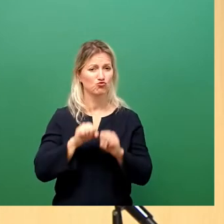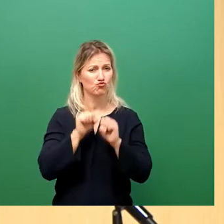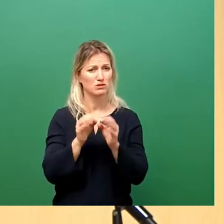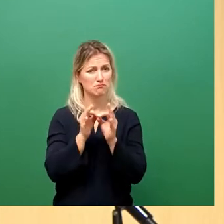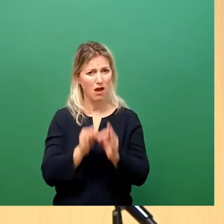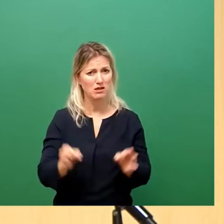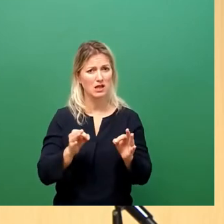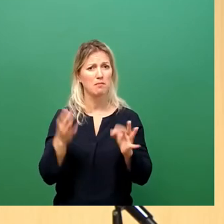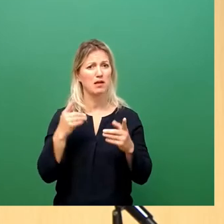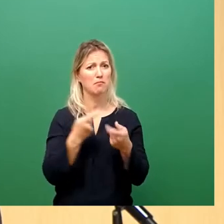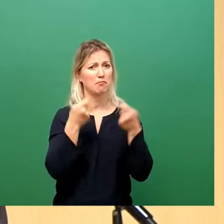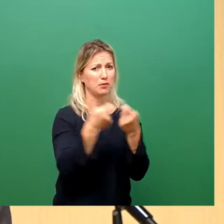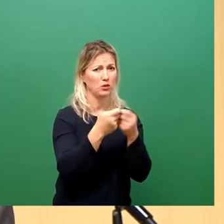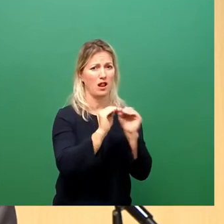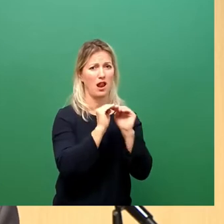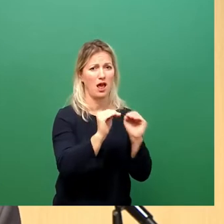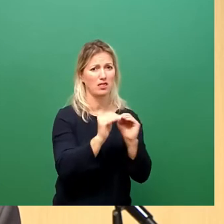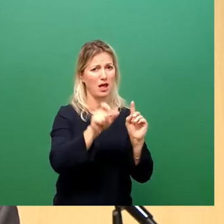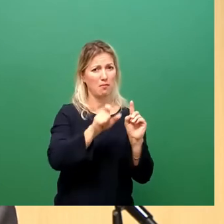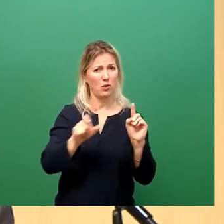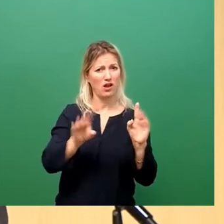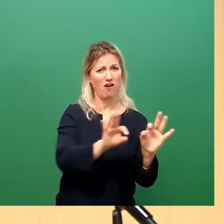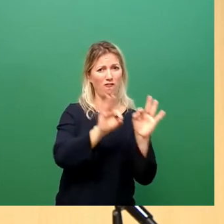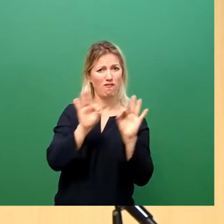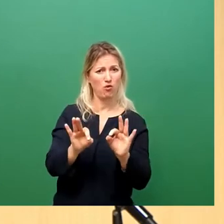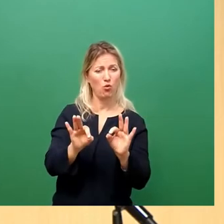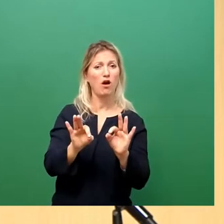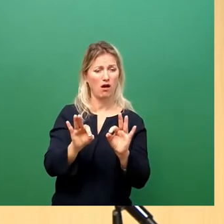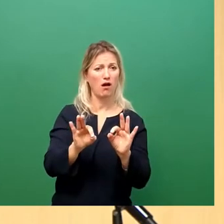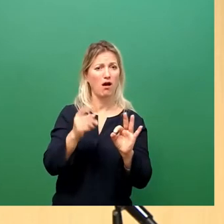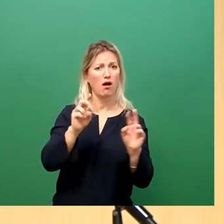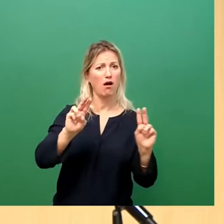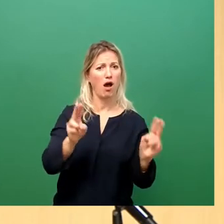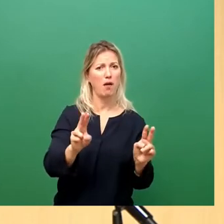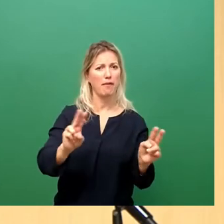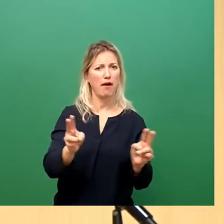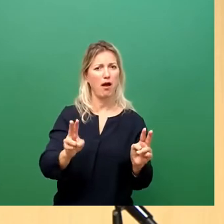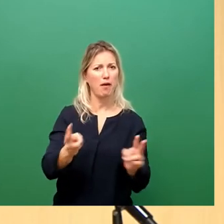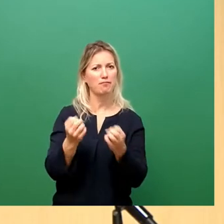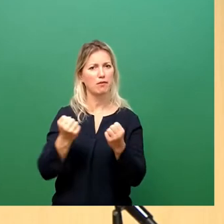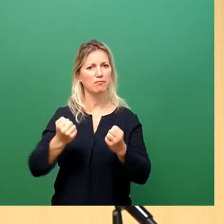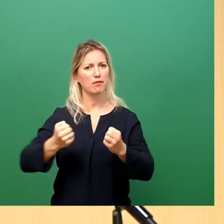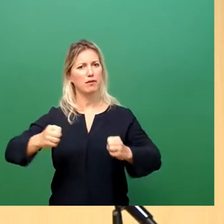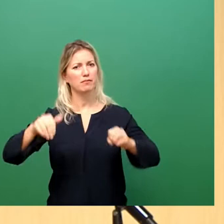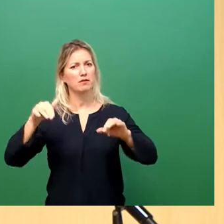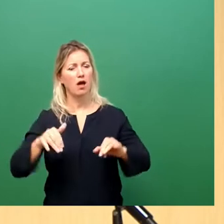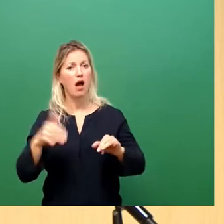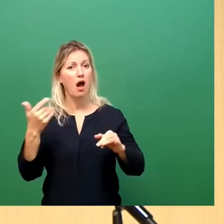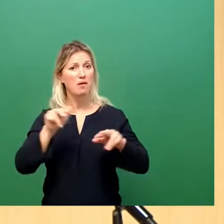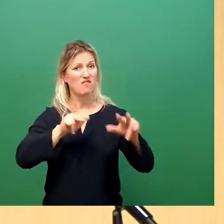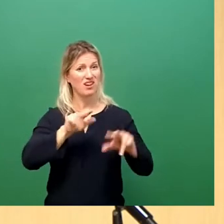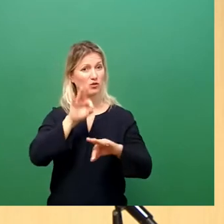und Länder für die Bürgerinnen und Bürger Stück für Stück abgeschafft werden, besteht die Belastung für die Verwaltung